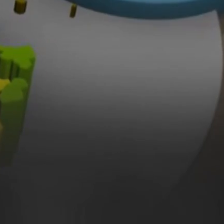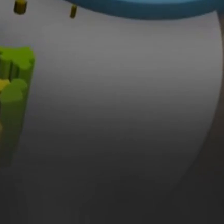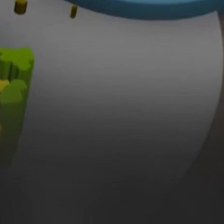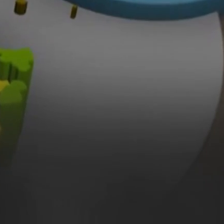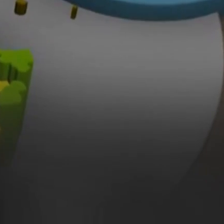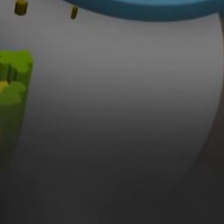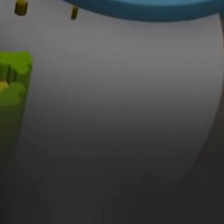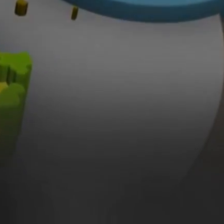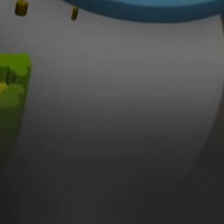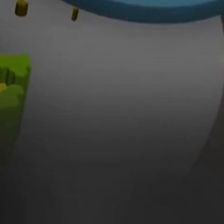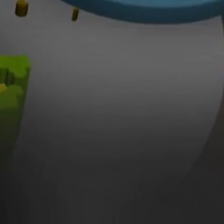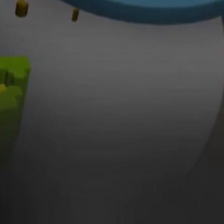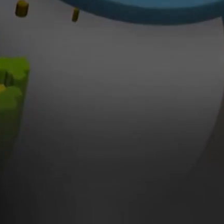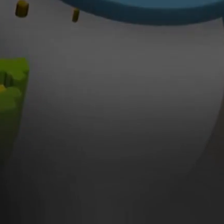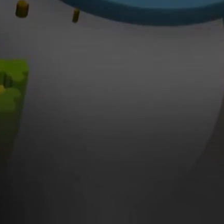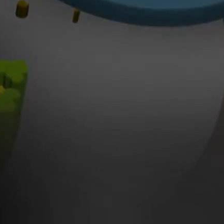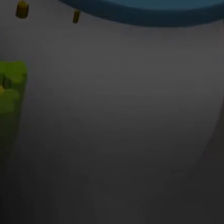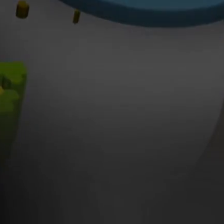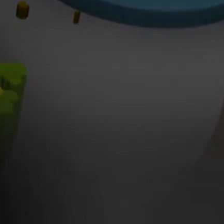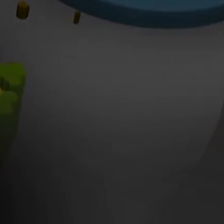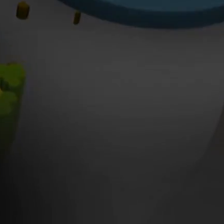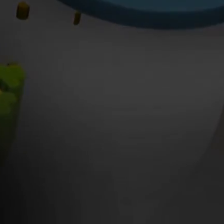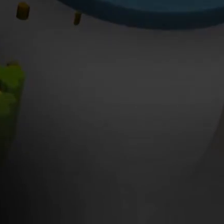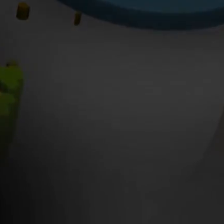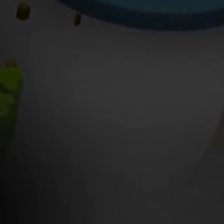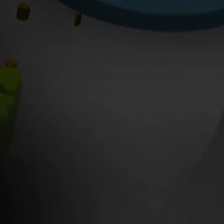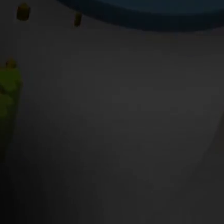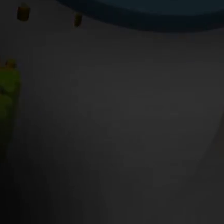기상캐스터 배혜지